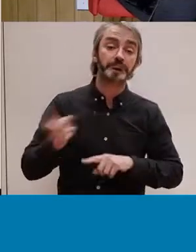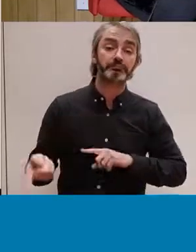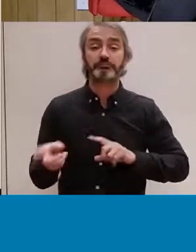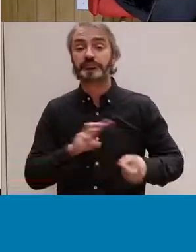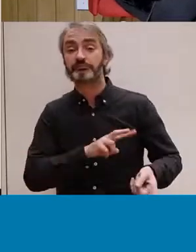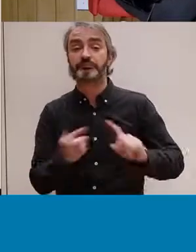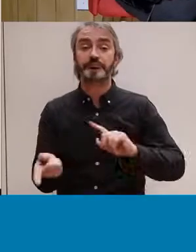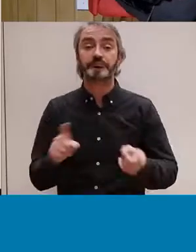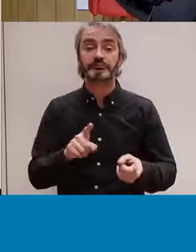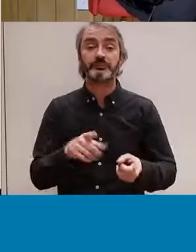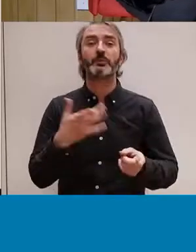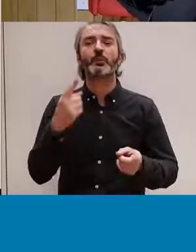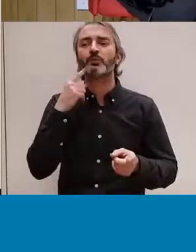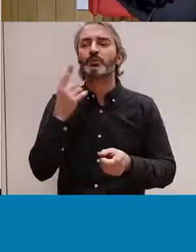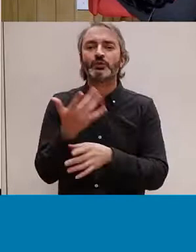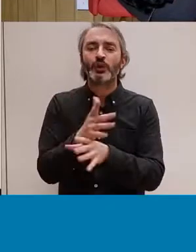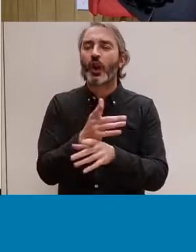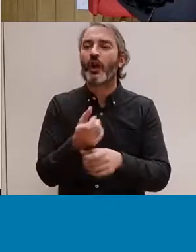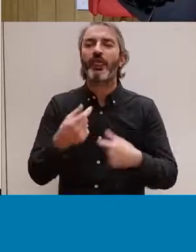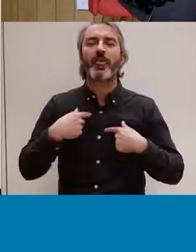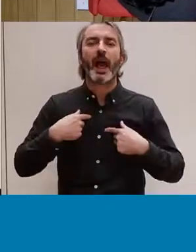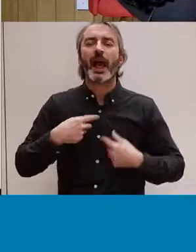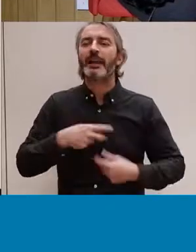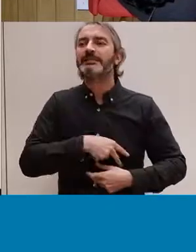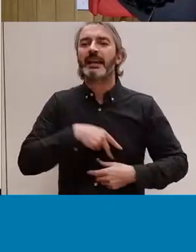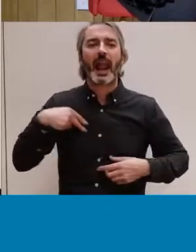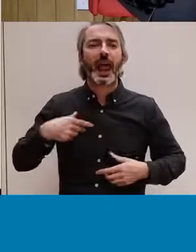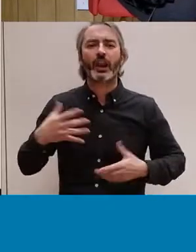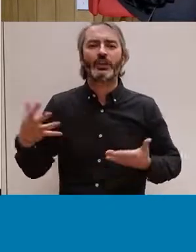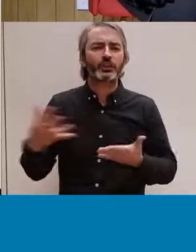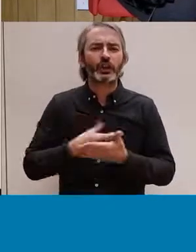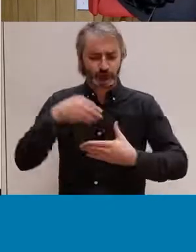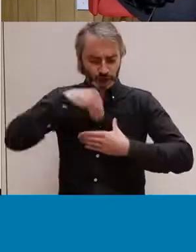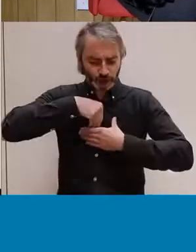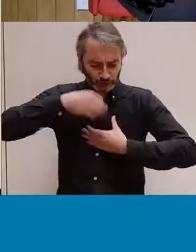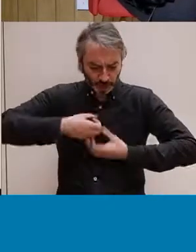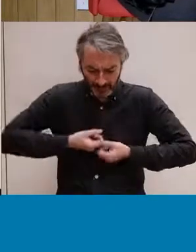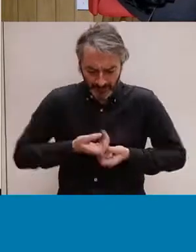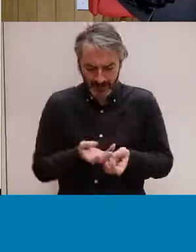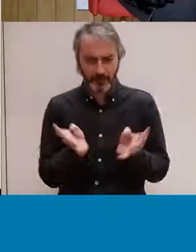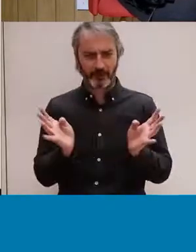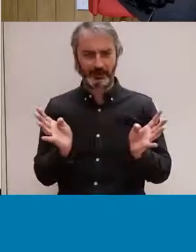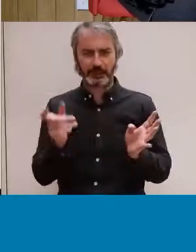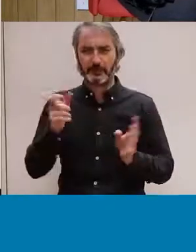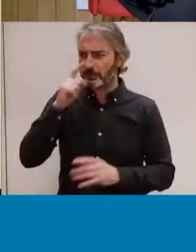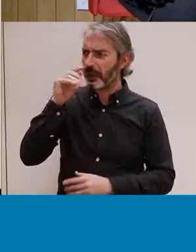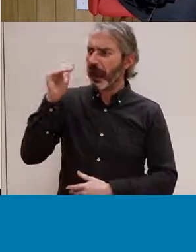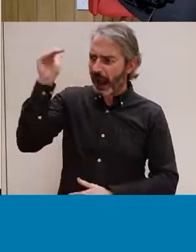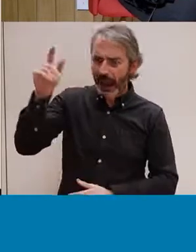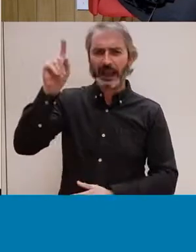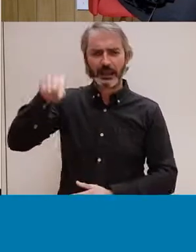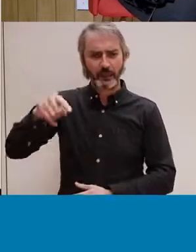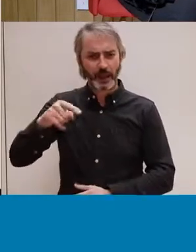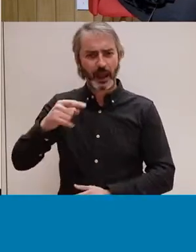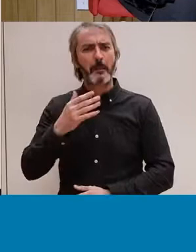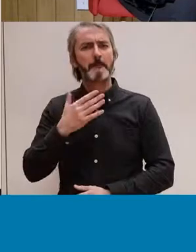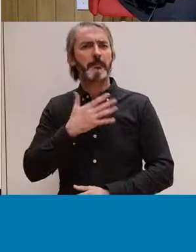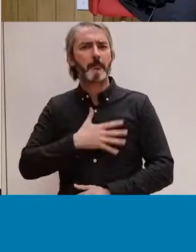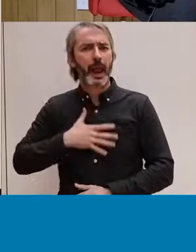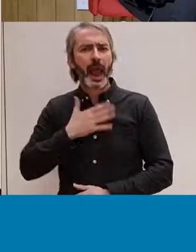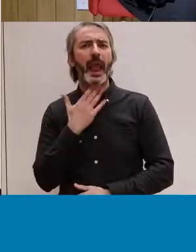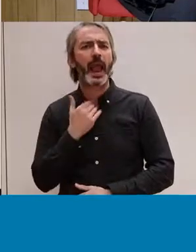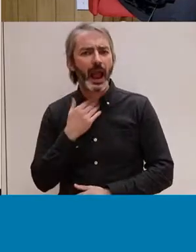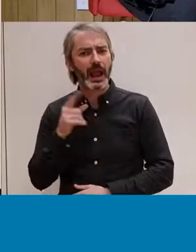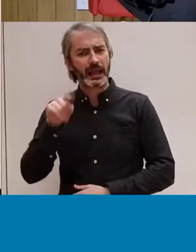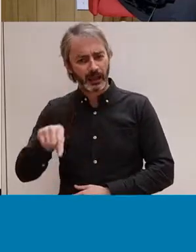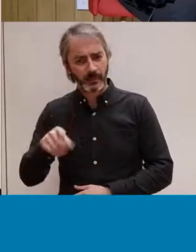projecte que naturalitze, que poden fluir, que totes les persones som diverses, que la gent gran té dret a disfrutar del plaer, la gent jove, que